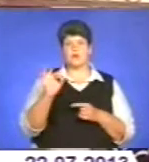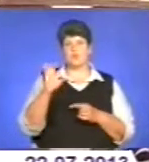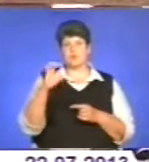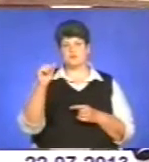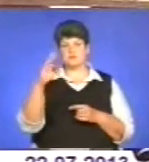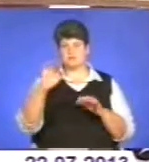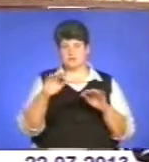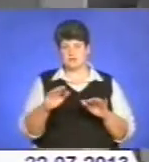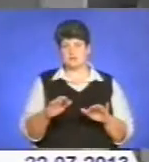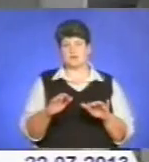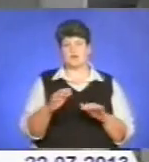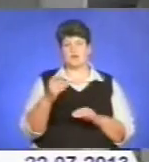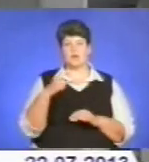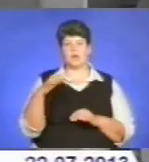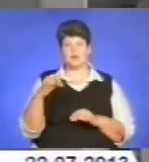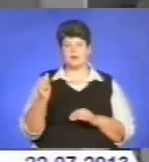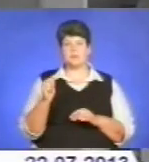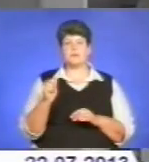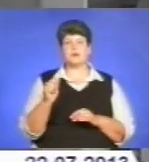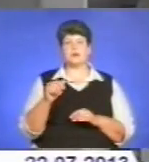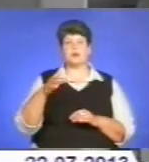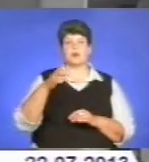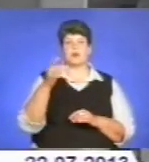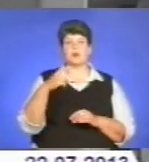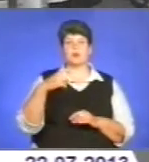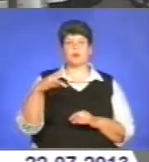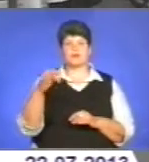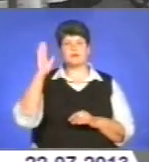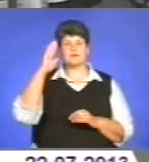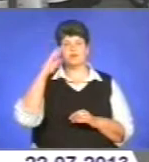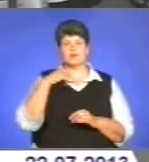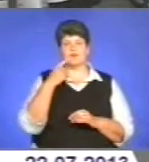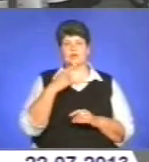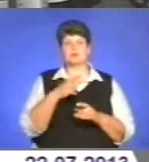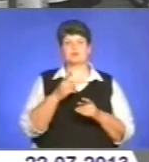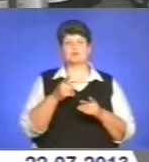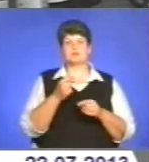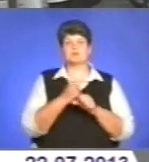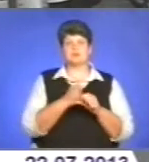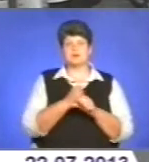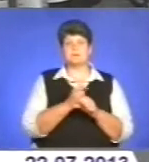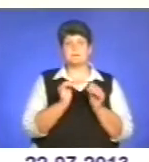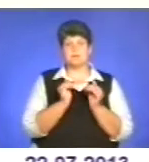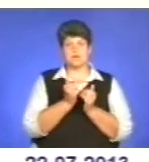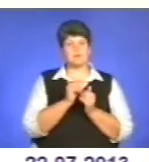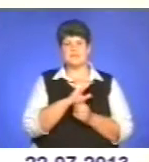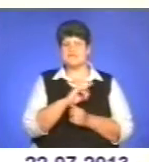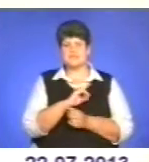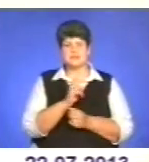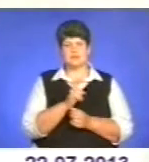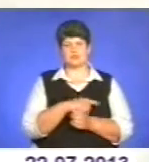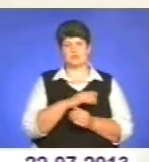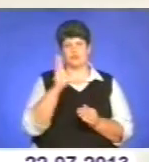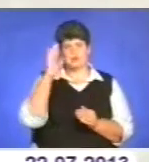відчувається. Щодо хлорування води, то його, стверджують у лабораторії, здійснюють по мінімуму. Хлорують не надто сильно, щоб вода була